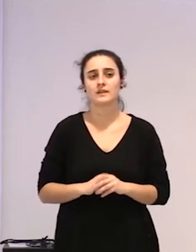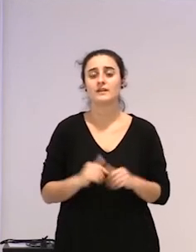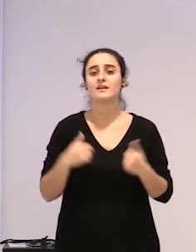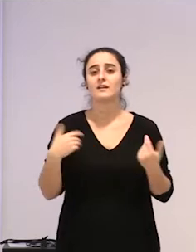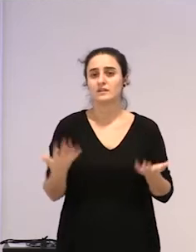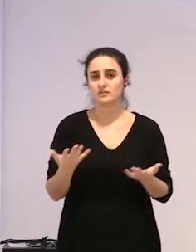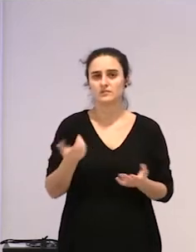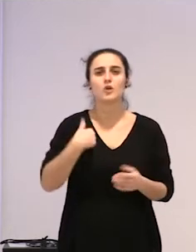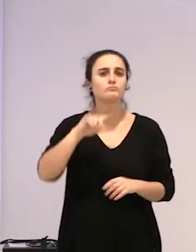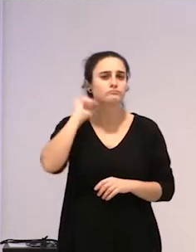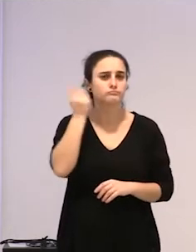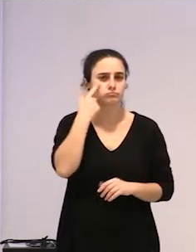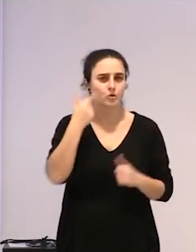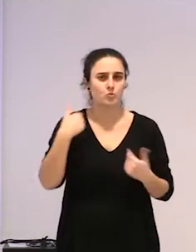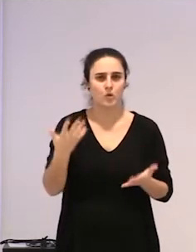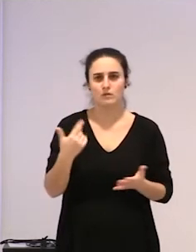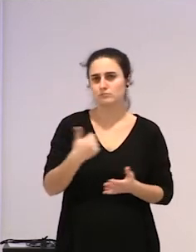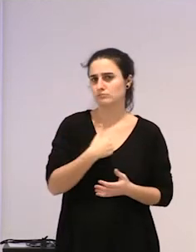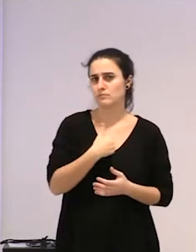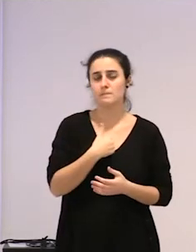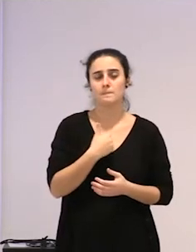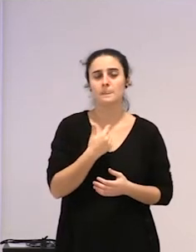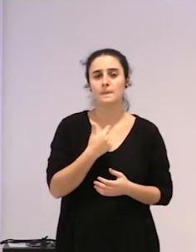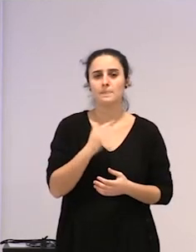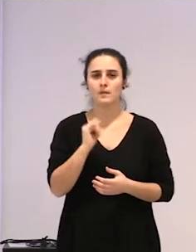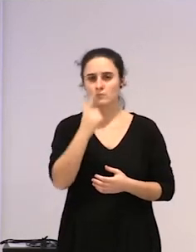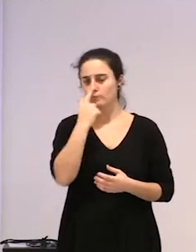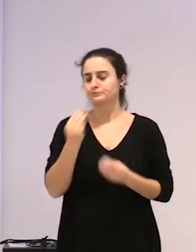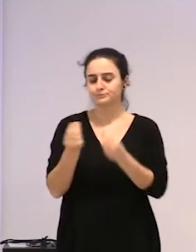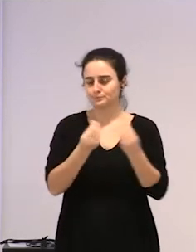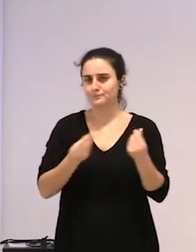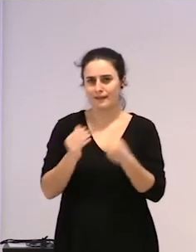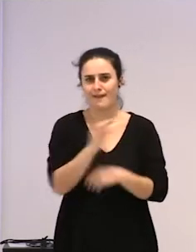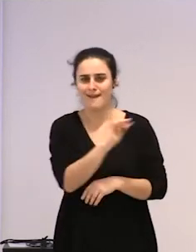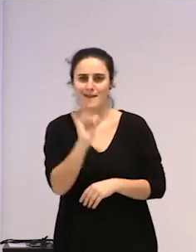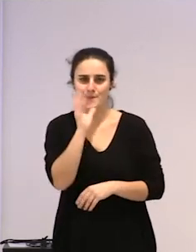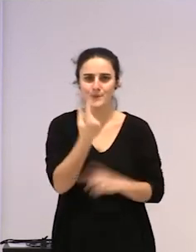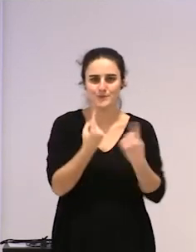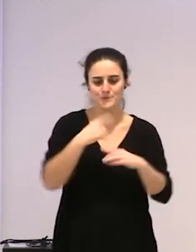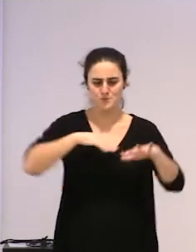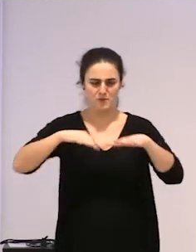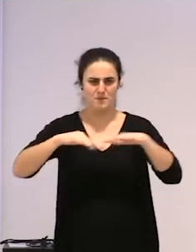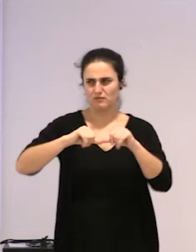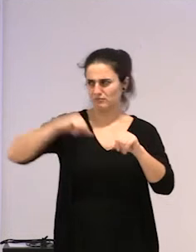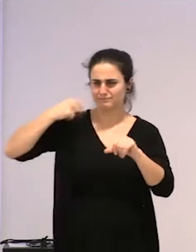bueno, zer ikusi dut, ikusi dut, nik baneukan susmo bat, ba, bueno, mugimendu ezberdinetan ibili nahi zelako, eta nik ikusten